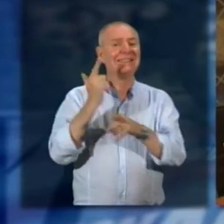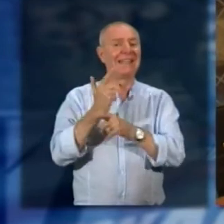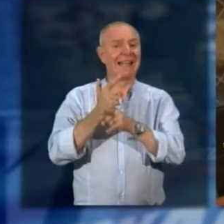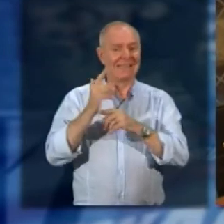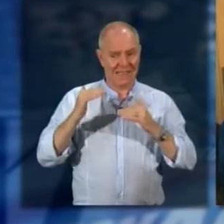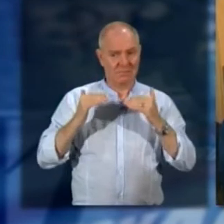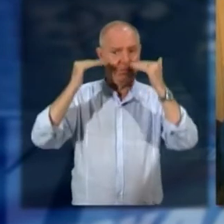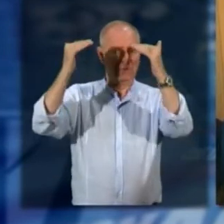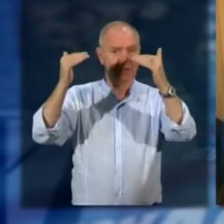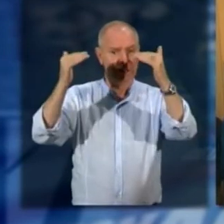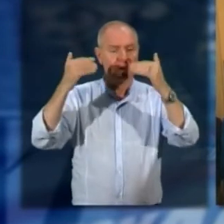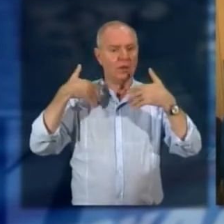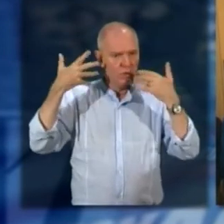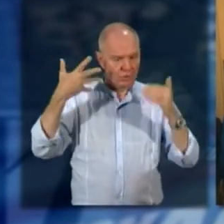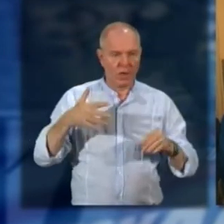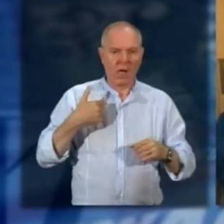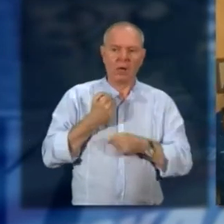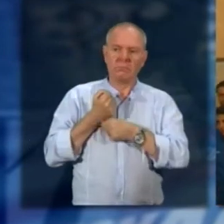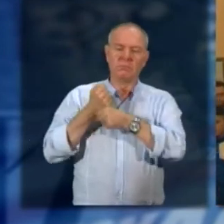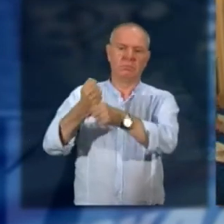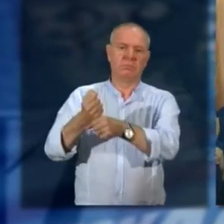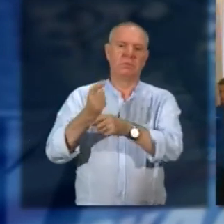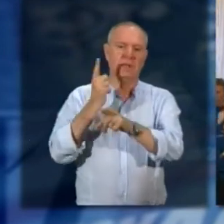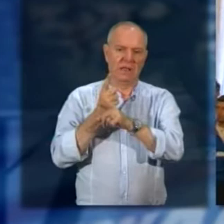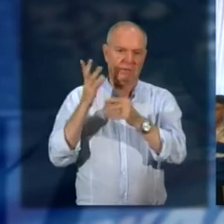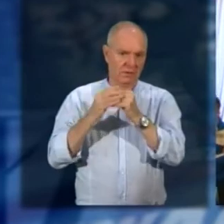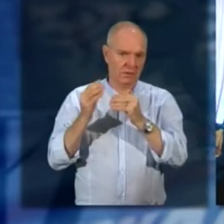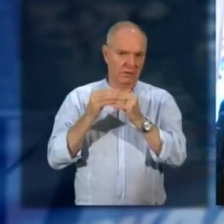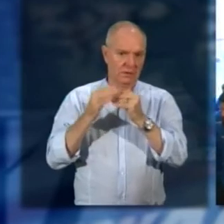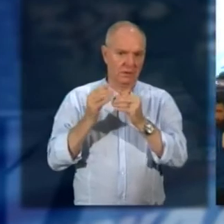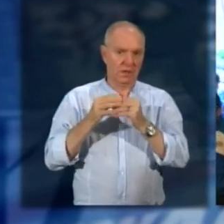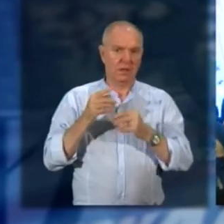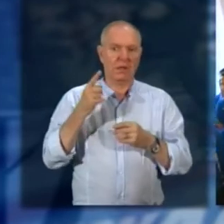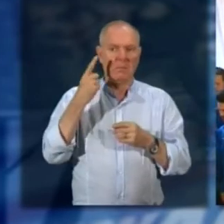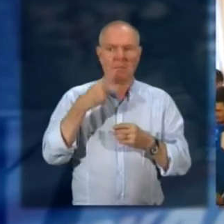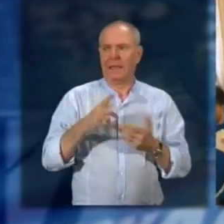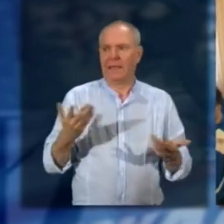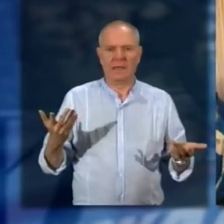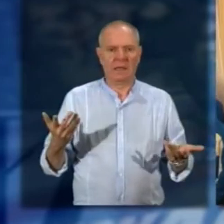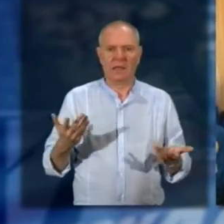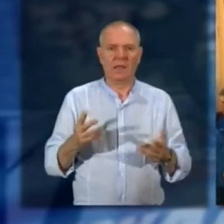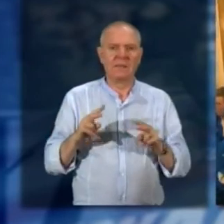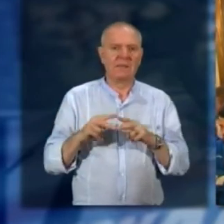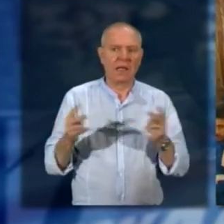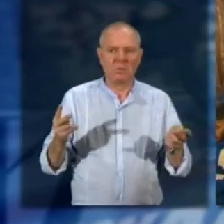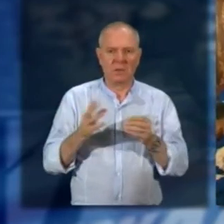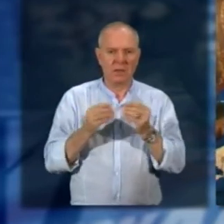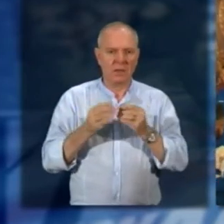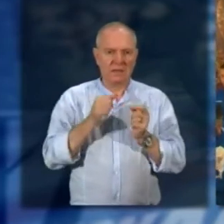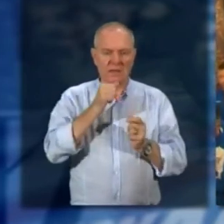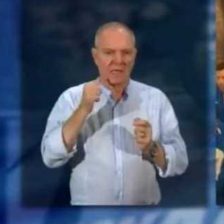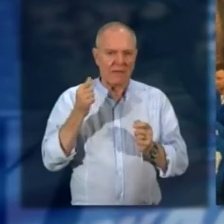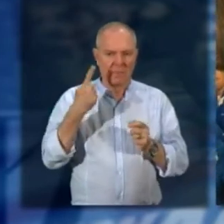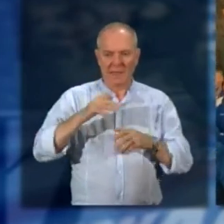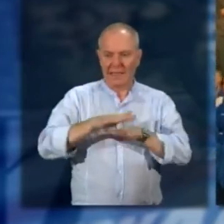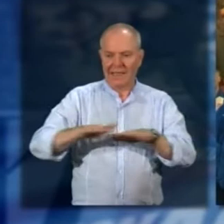categoria abbiamo già dato l'incarico di intervenire per fare quella manutenzione quel stretto necessario per